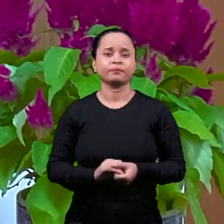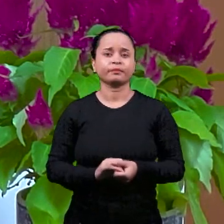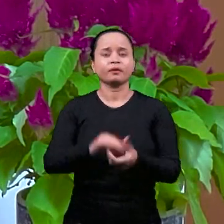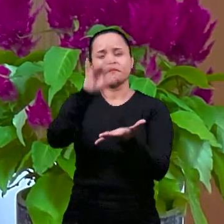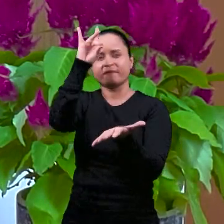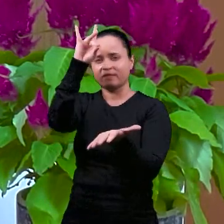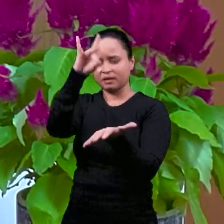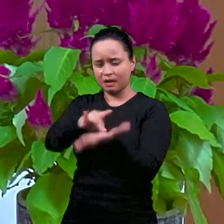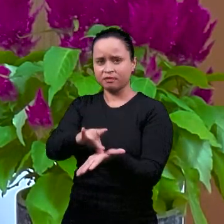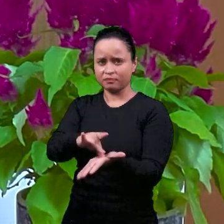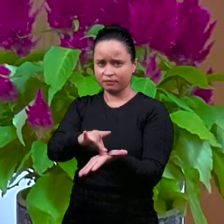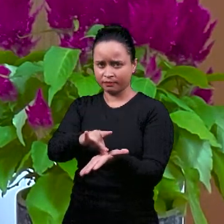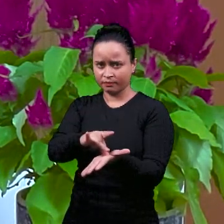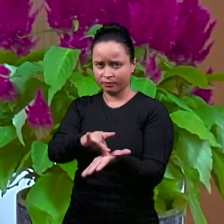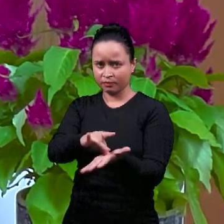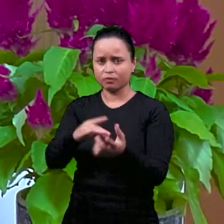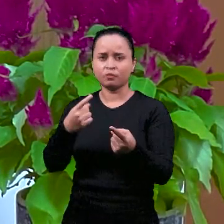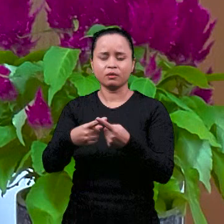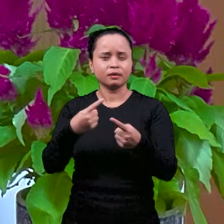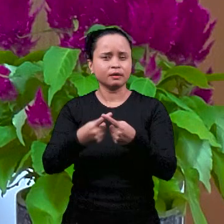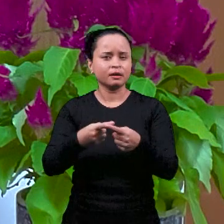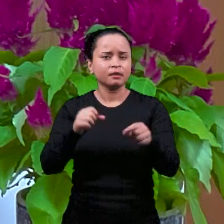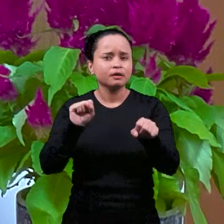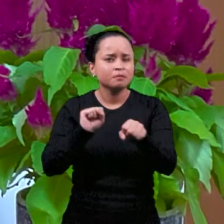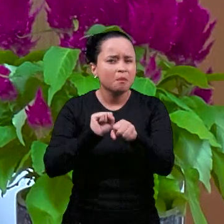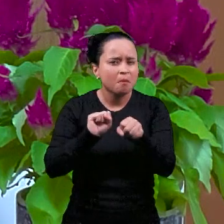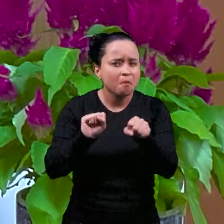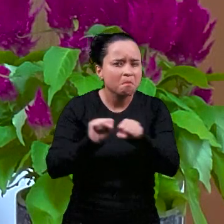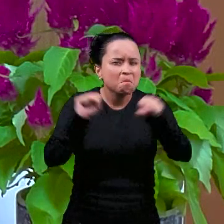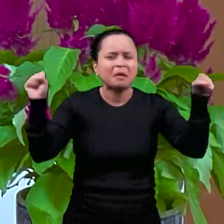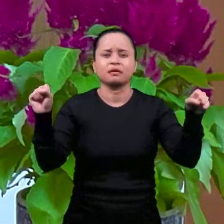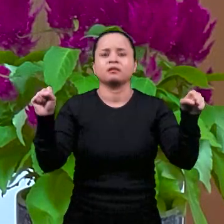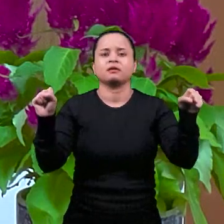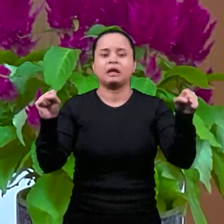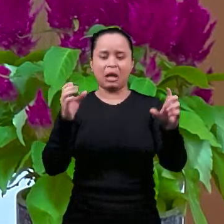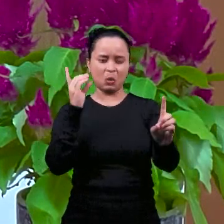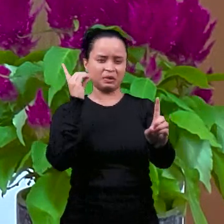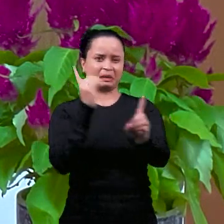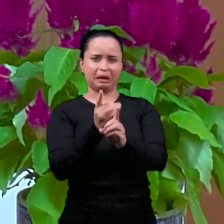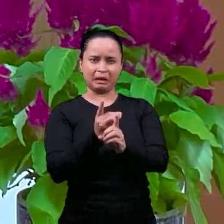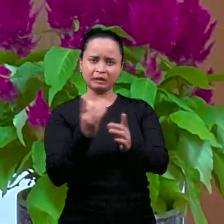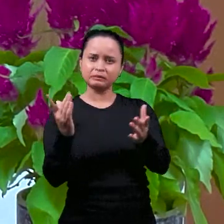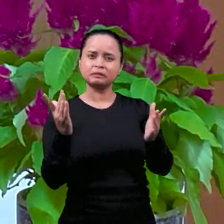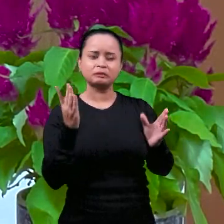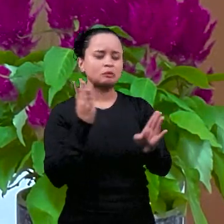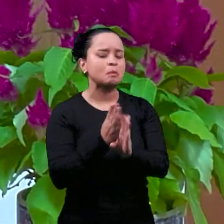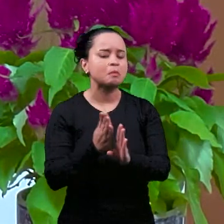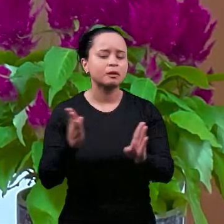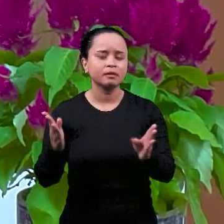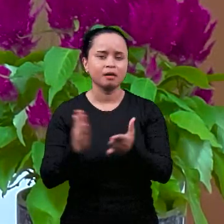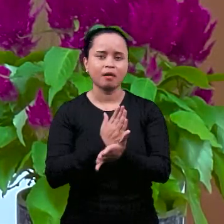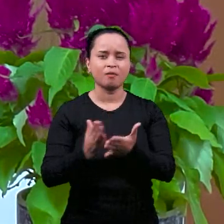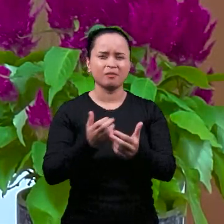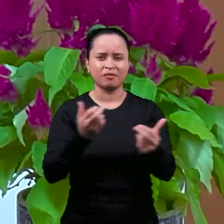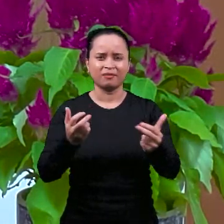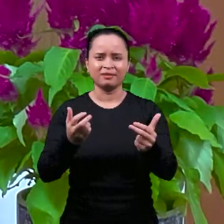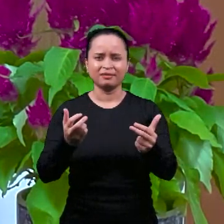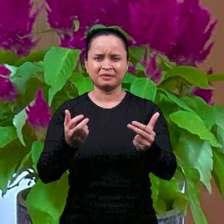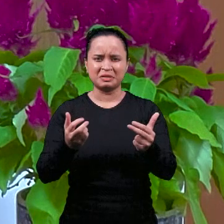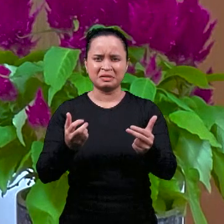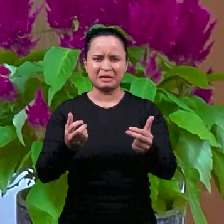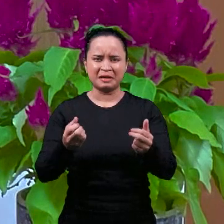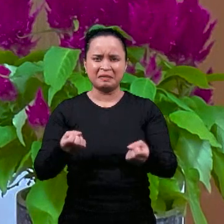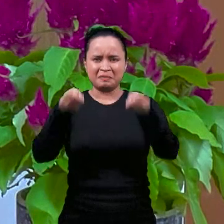об этом говорится, мы уже знаем, что это невозможно найти то, что могут